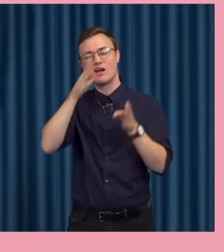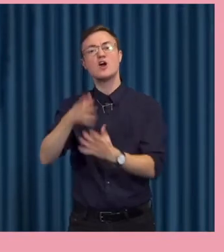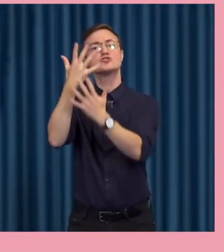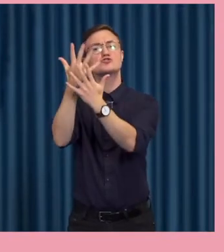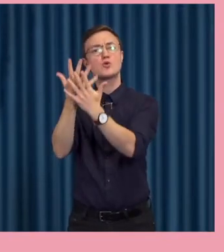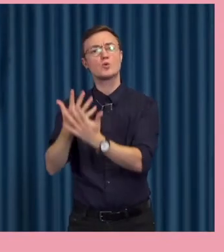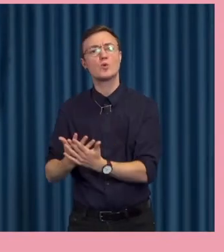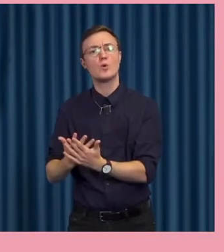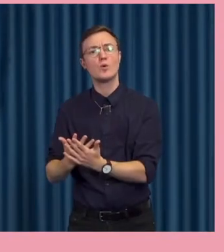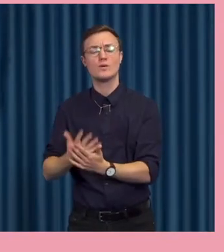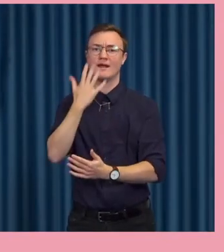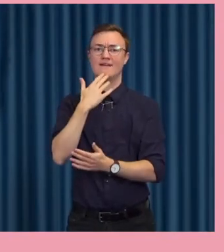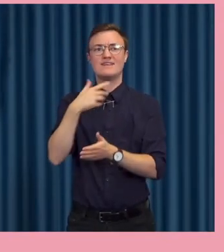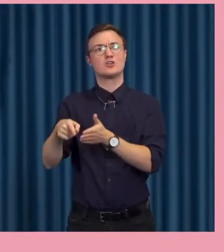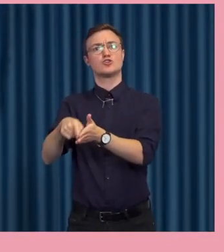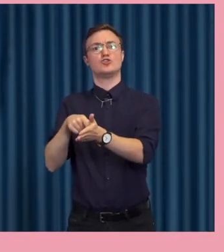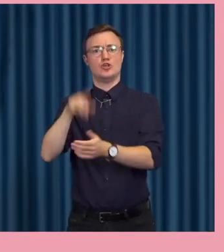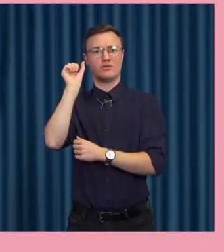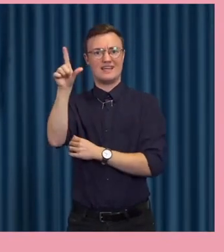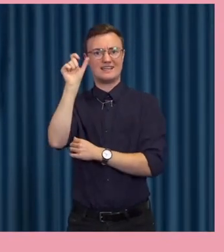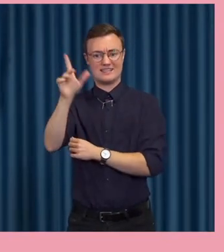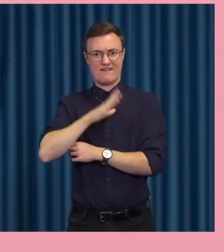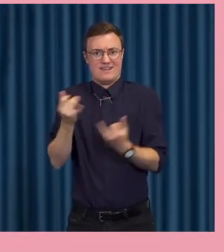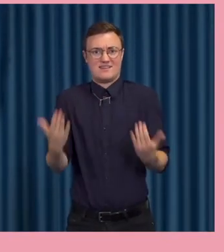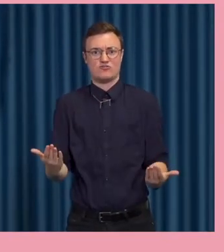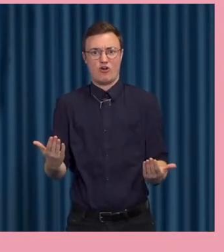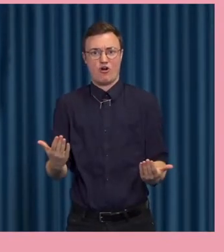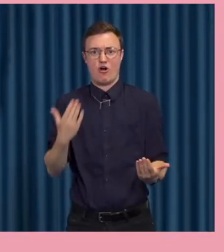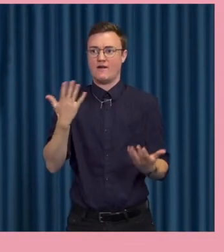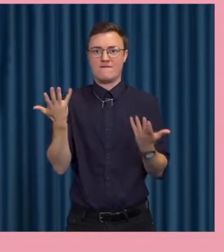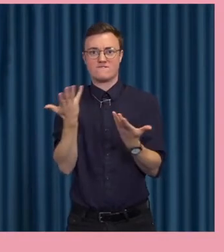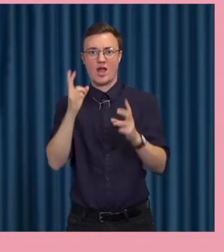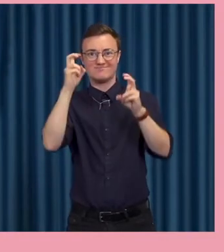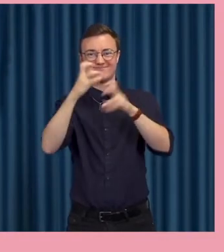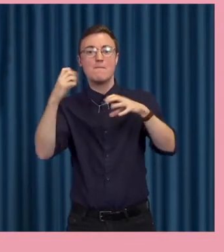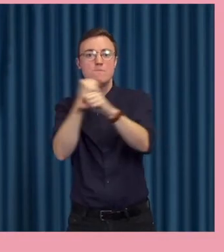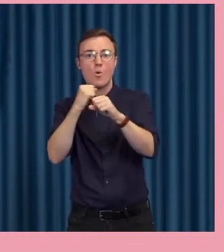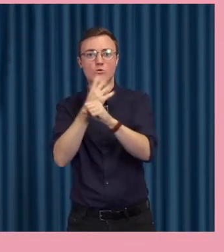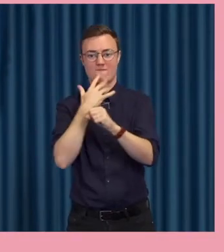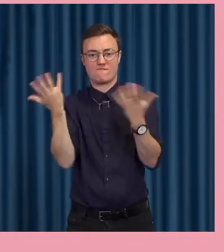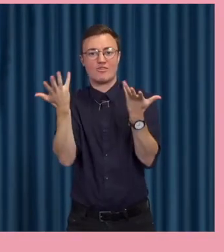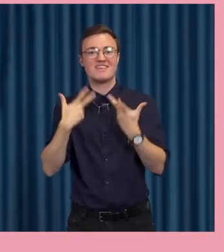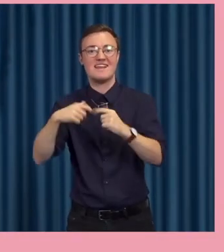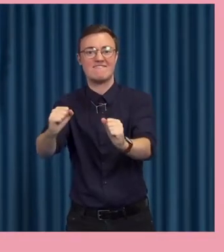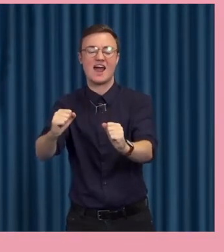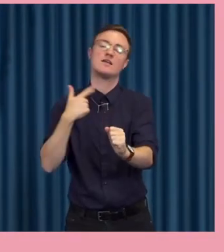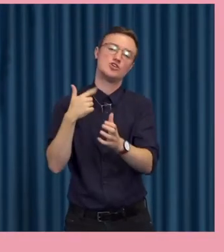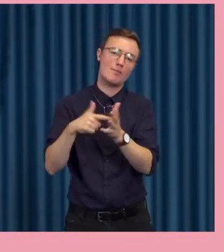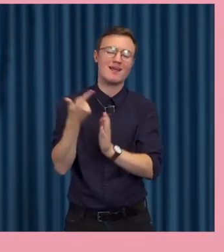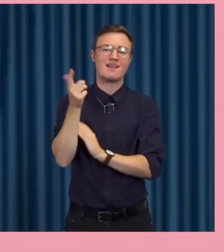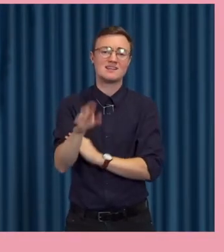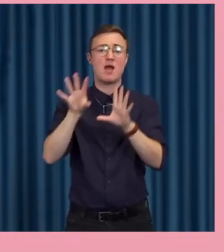Det vill säga, vad är det för typ av digitalisering vi har nu? Vad är det för motor liksom bakom? Och då pratar jag väldigt mycket om plattformar